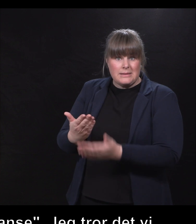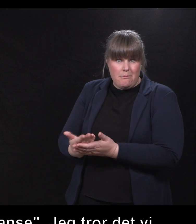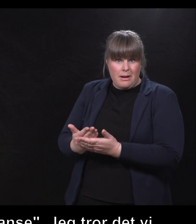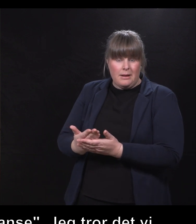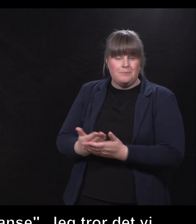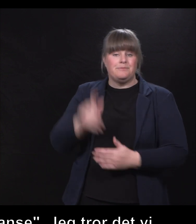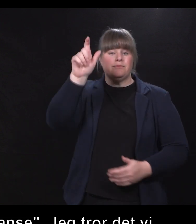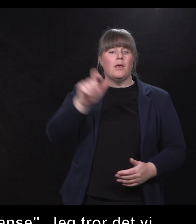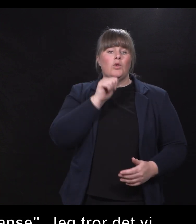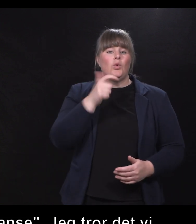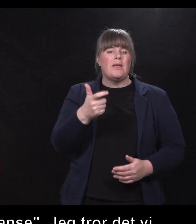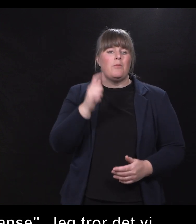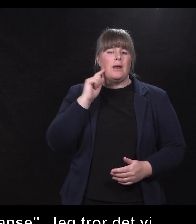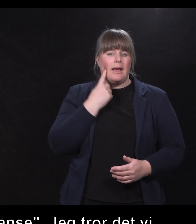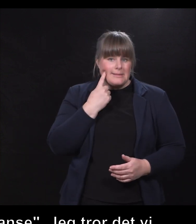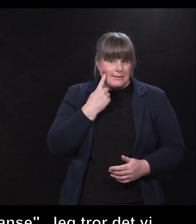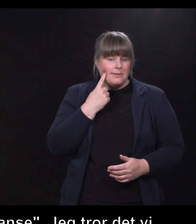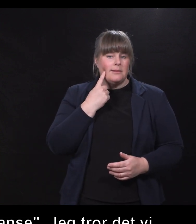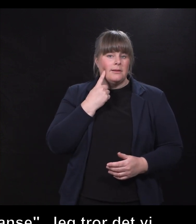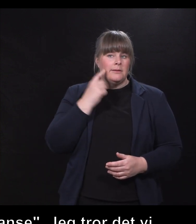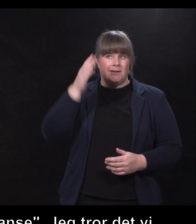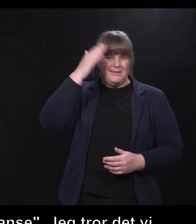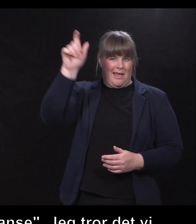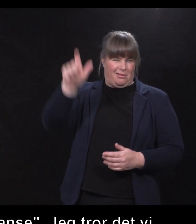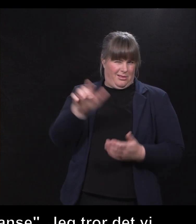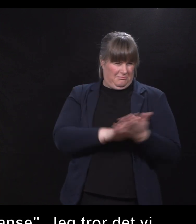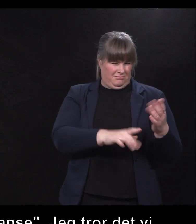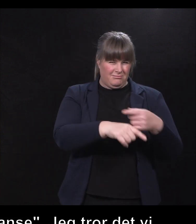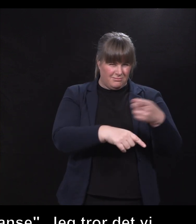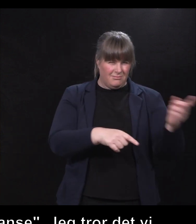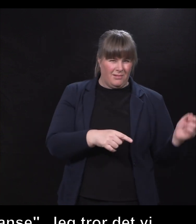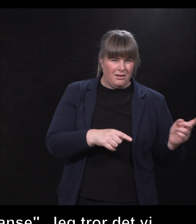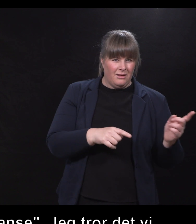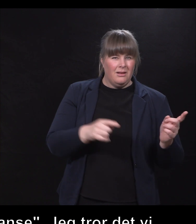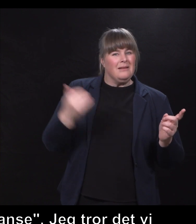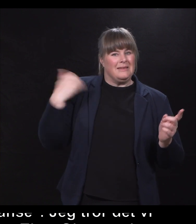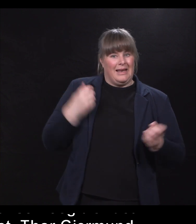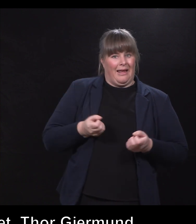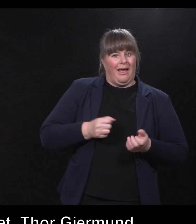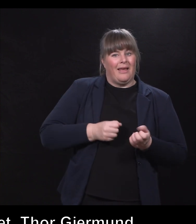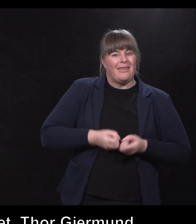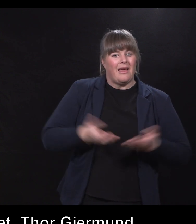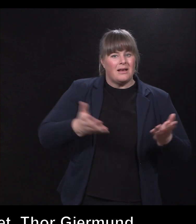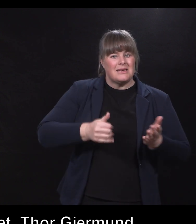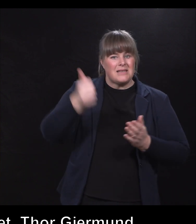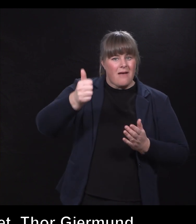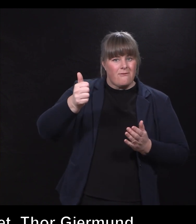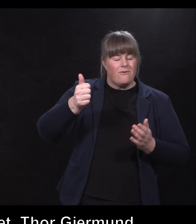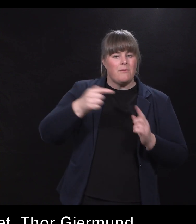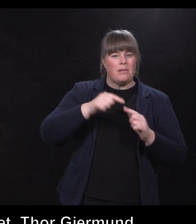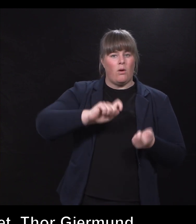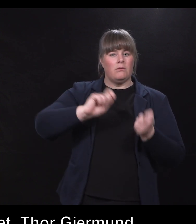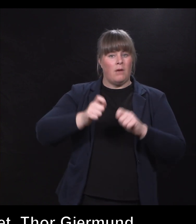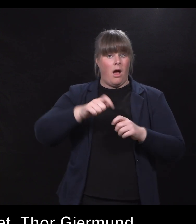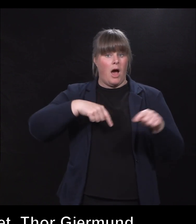Thor Hjermund Eriksen, som er kjent for dere fleste som tidligere kringkastningssjef, men nå er du